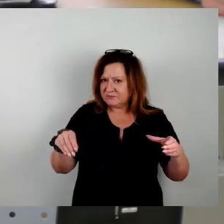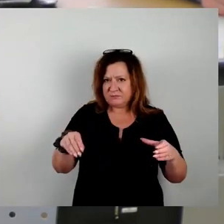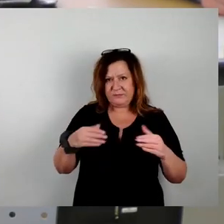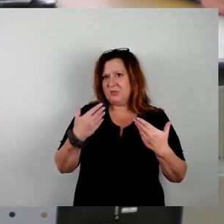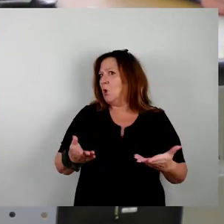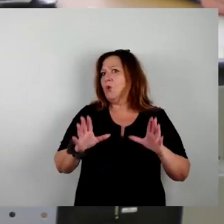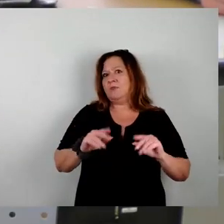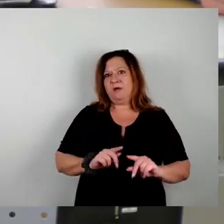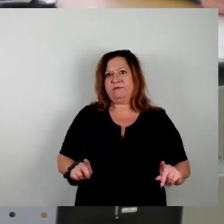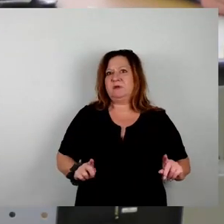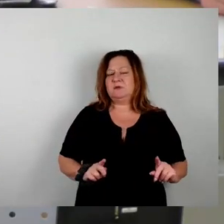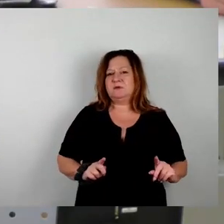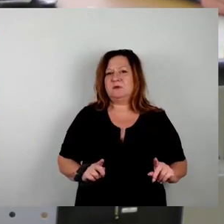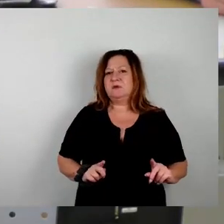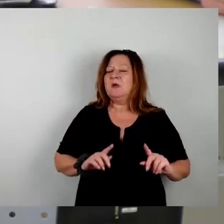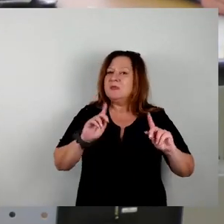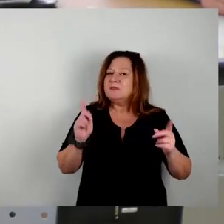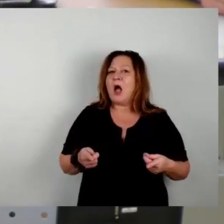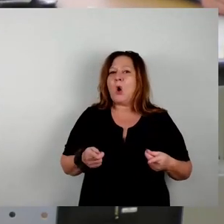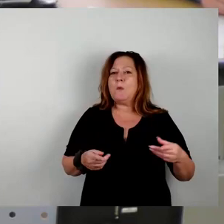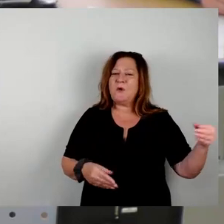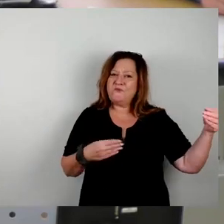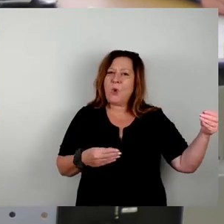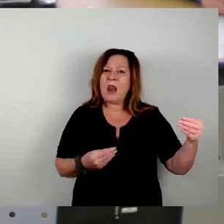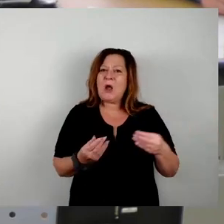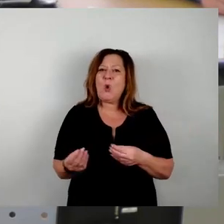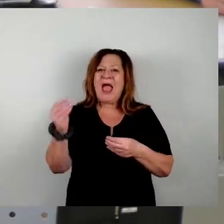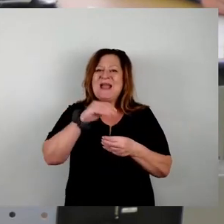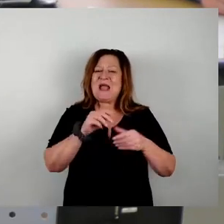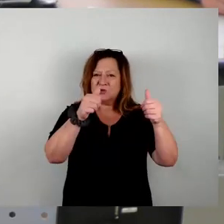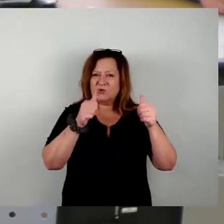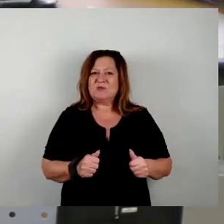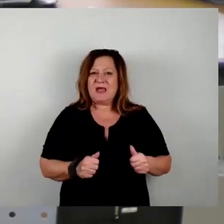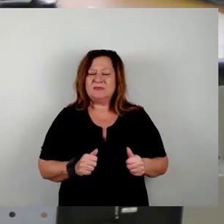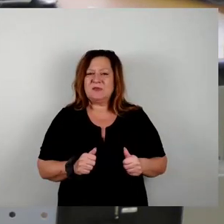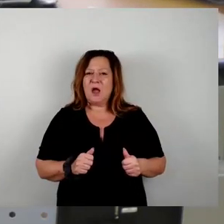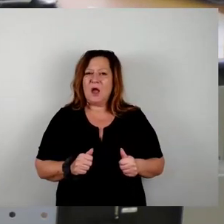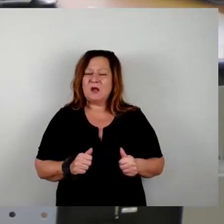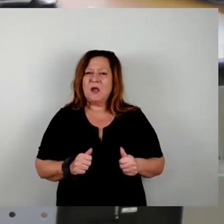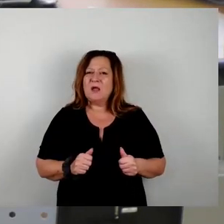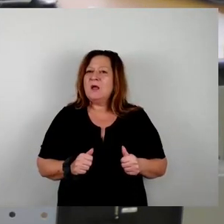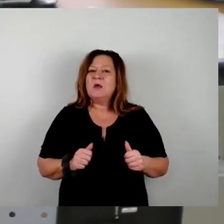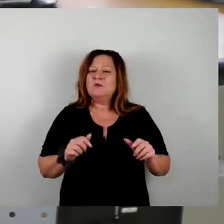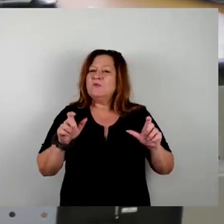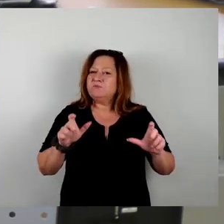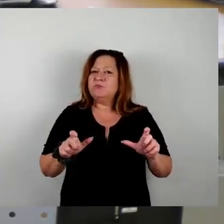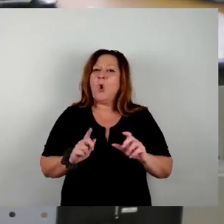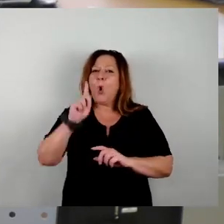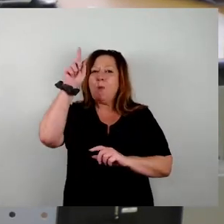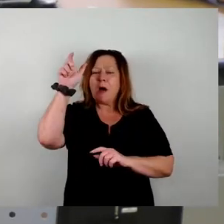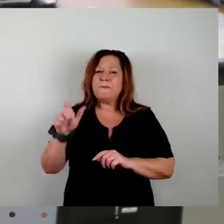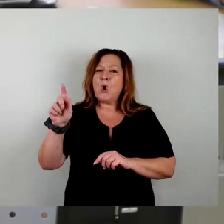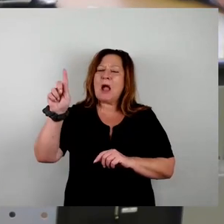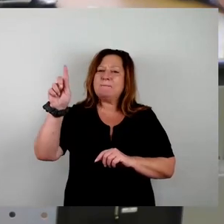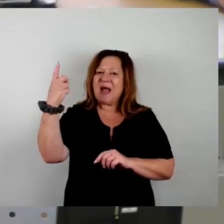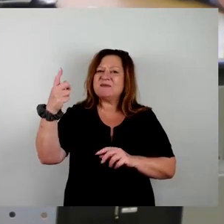Deshalb stellen wir zu dieser Vorlage einen Ergänzungsantrag, der die Förderung jetzt nicht blockiert, den Oberbürgermeister aber verpflichtet, bei